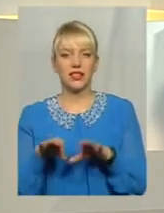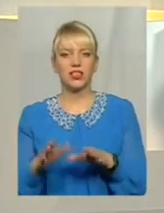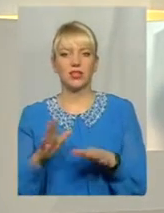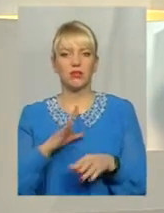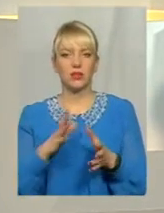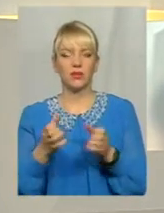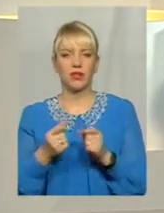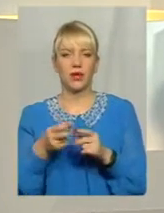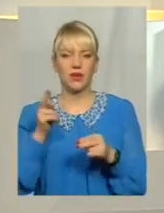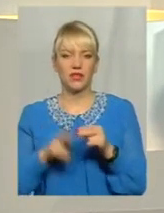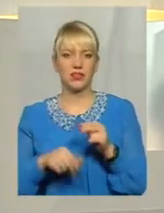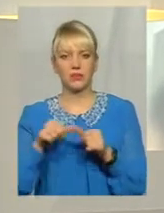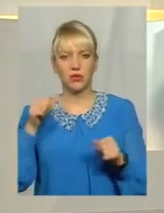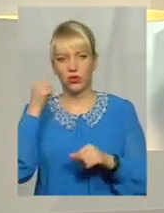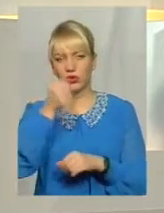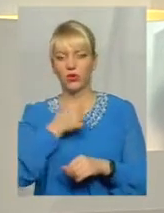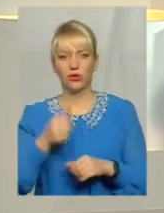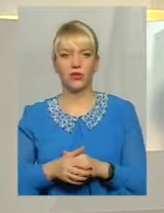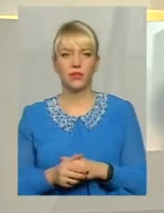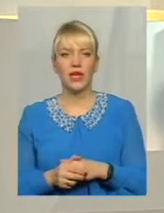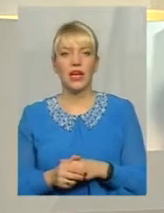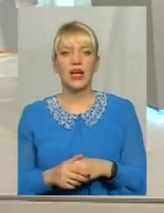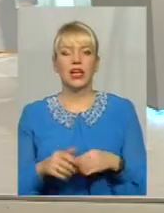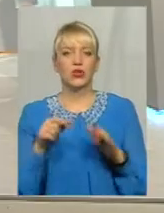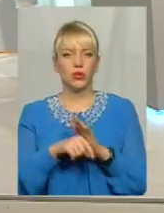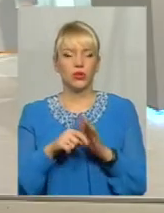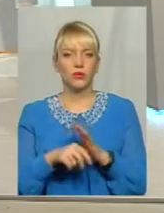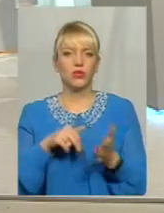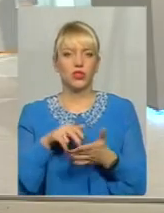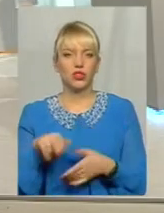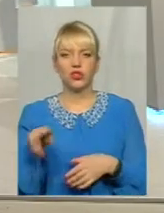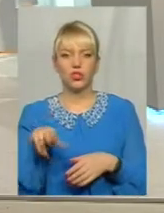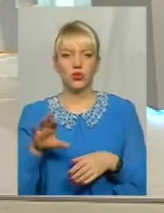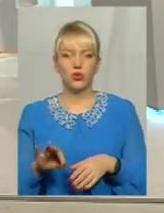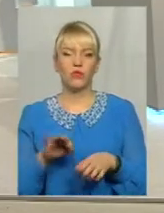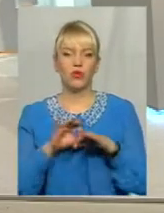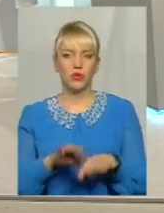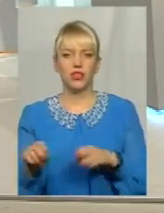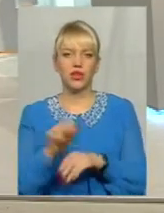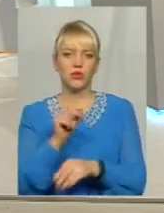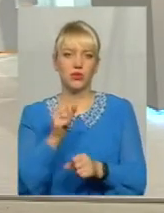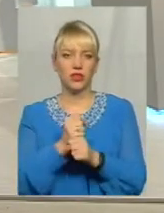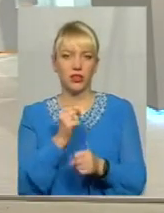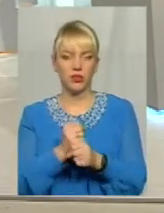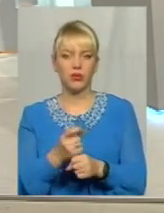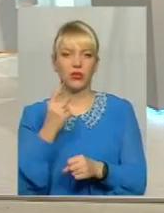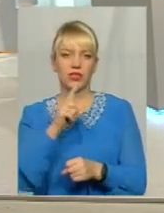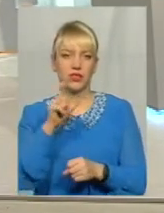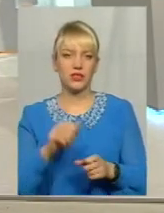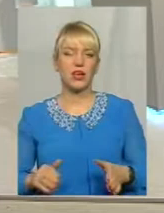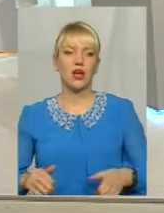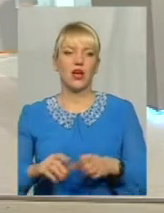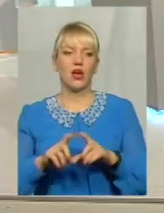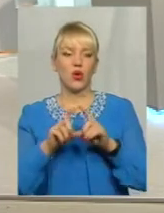наприкінці минулого року Так, тобто вже дійшли фактично до проведення ремонтних робіт Один із корпусів вже